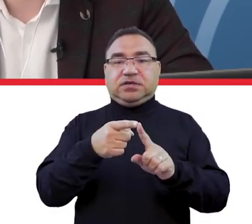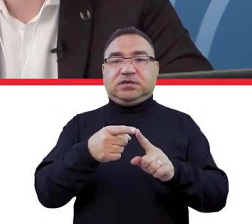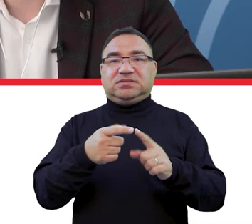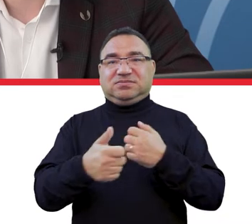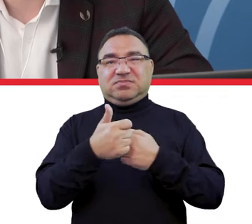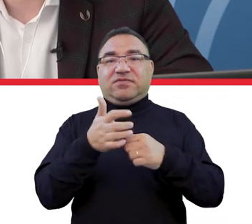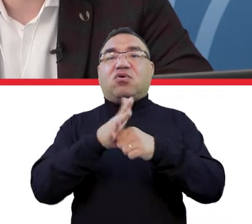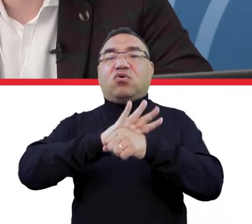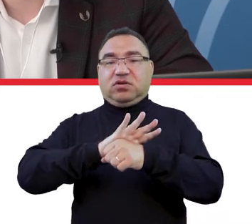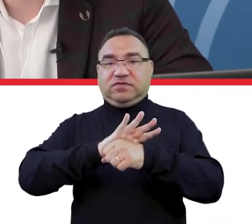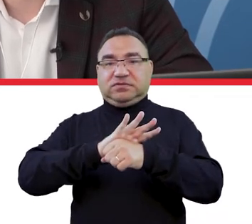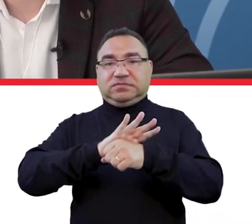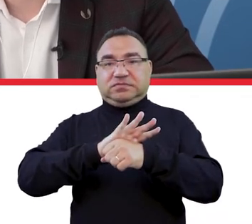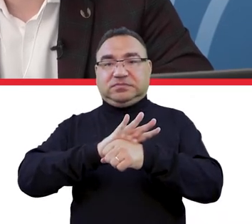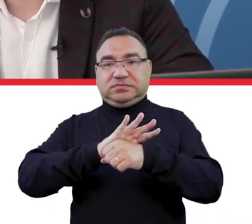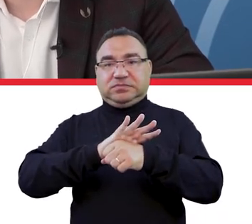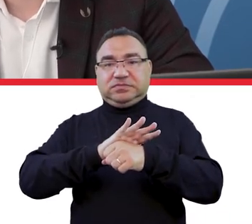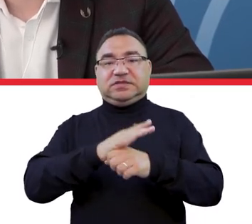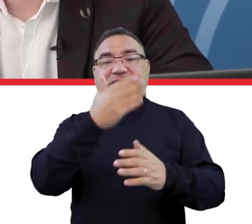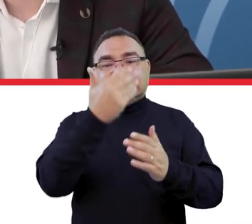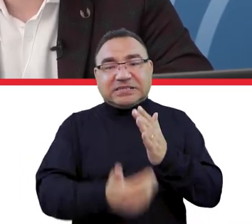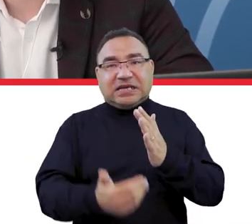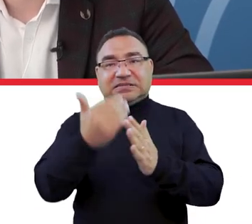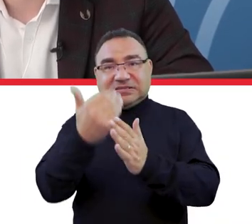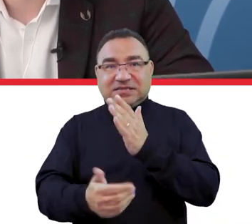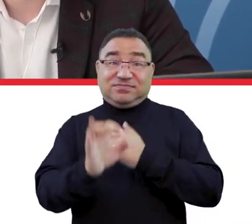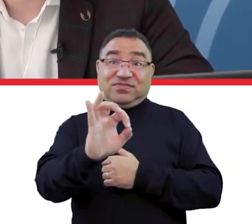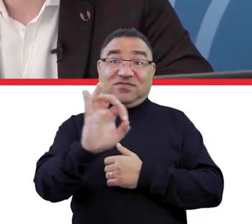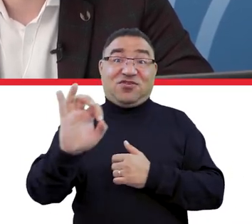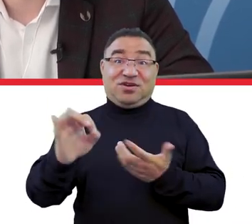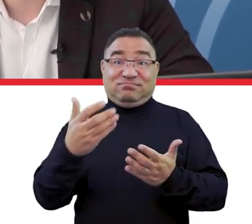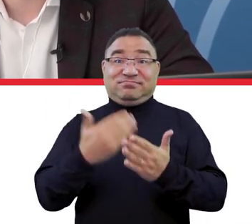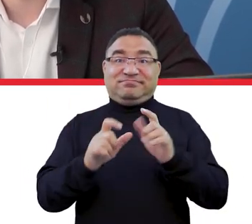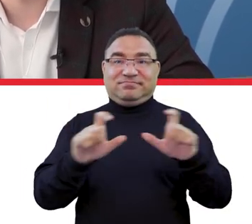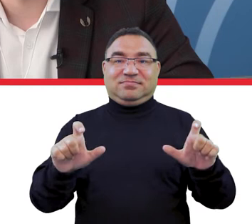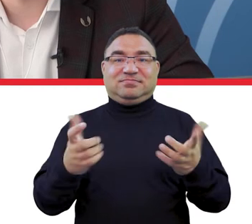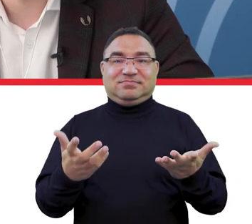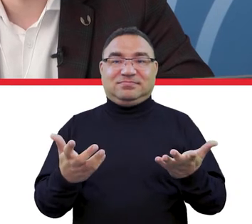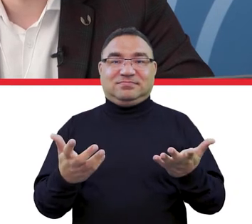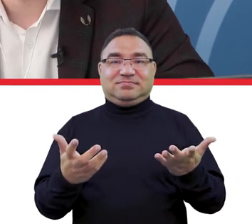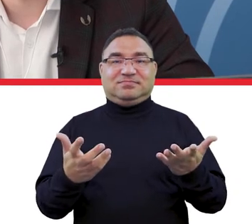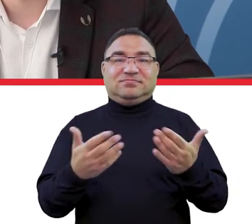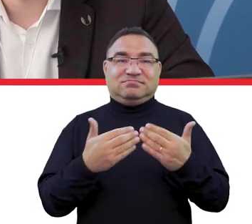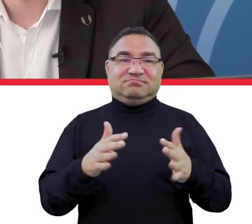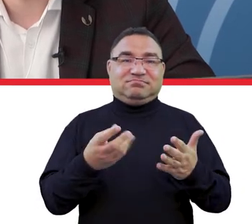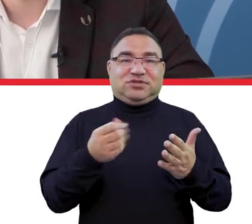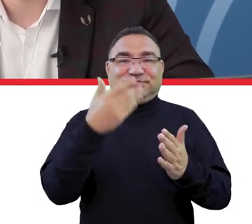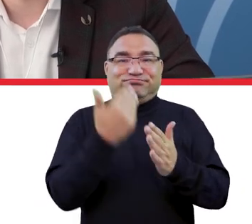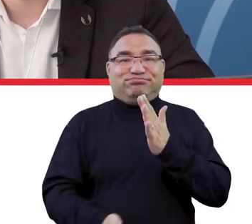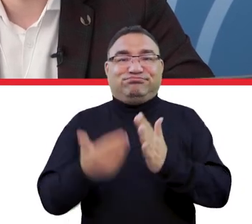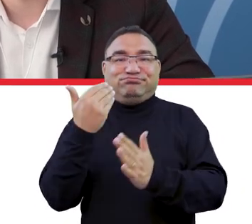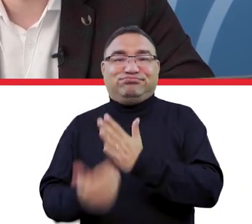skutków pandemii, w związku z tym te straty, które uczelnie trochę lub więcej niż trochę ponoszą